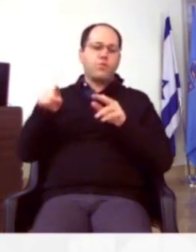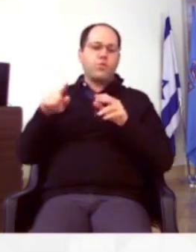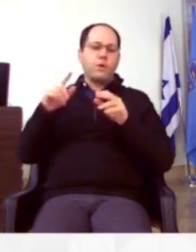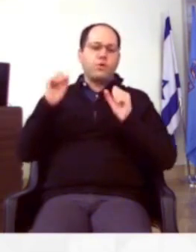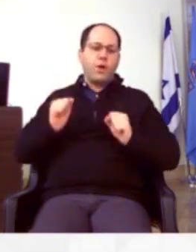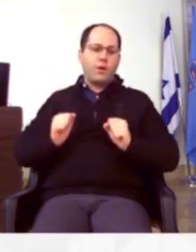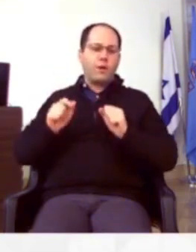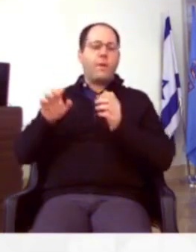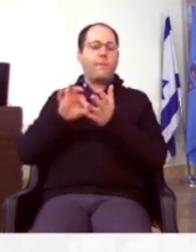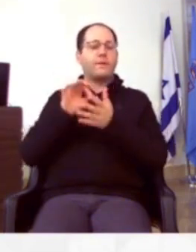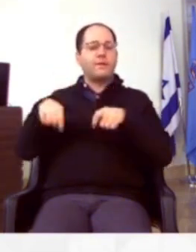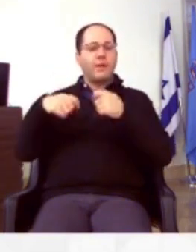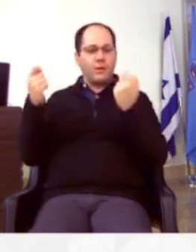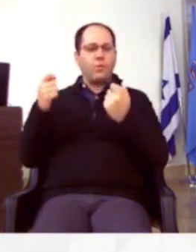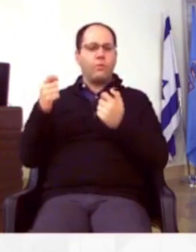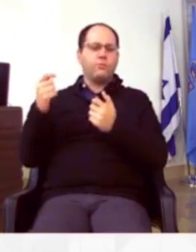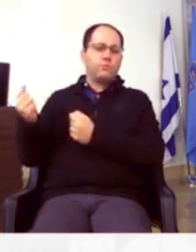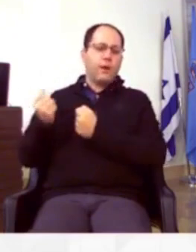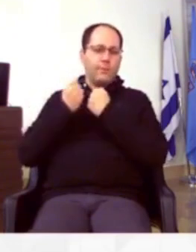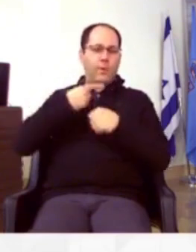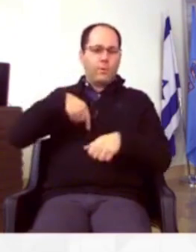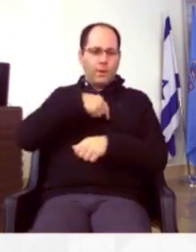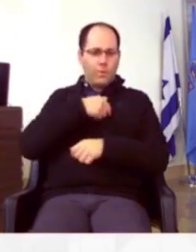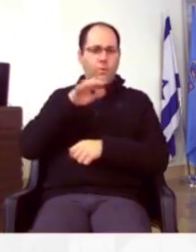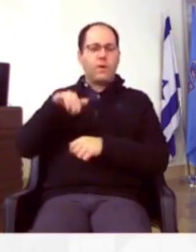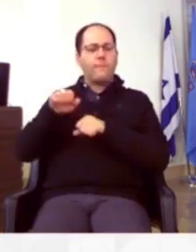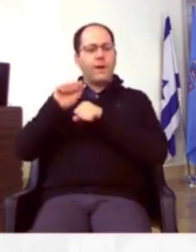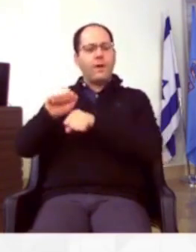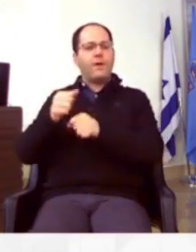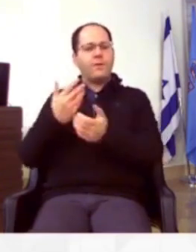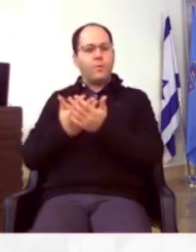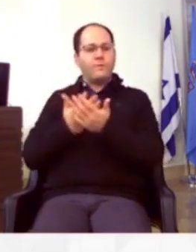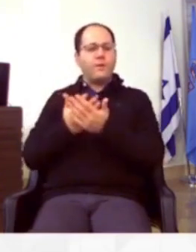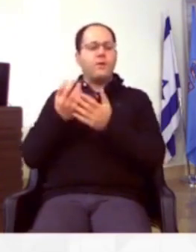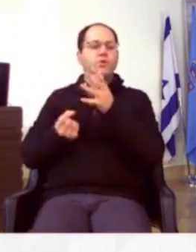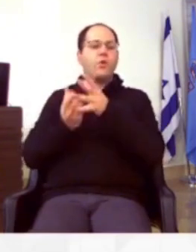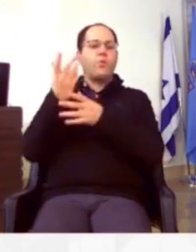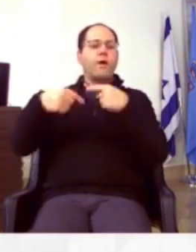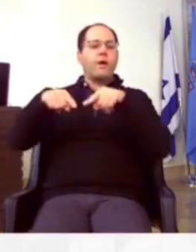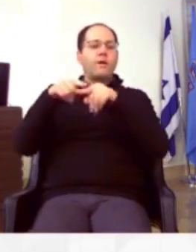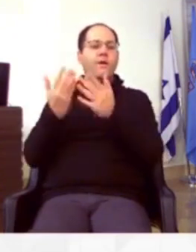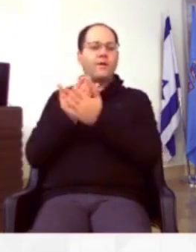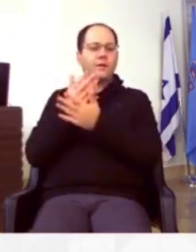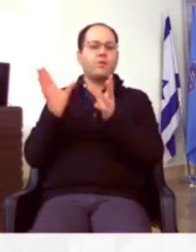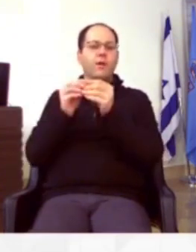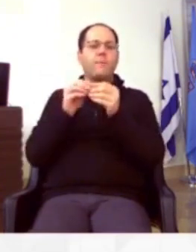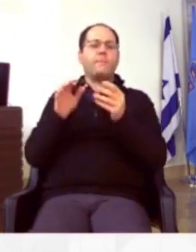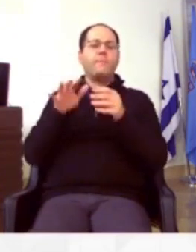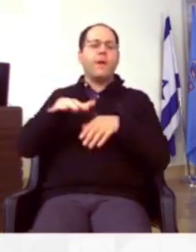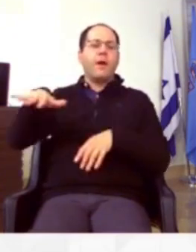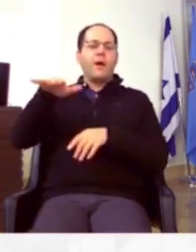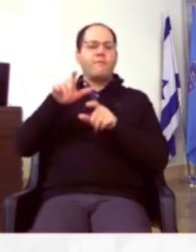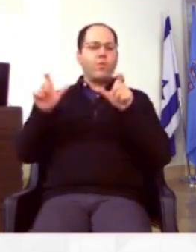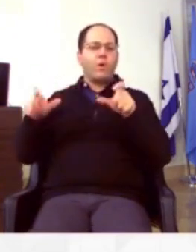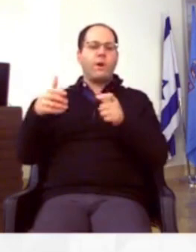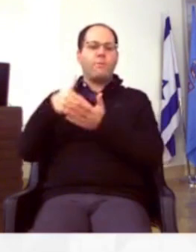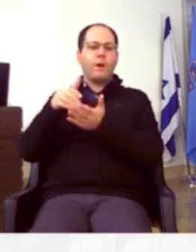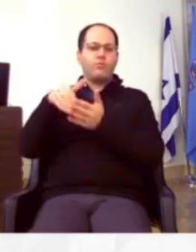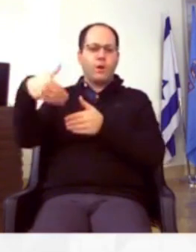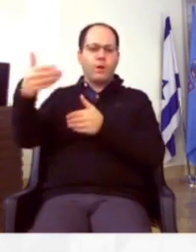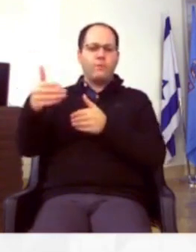בגלל שמשרד החינוך ברגע שהוא מגבה אותנו, גם מגבה את העובדה שיקום אגף חדש עם מרחבים מוגנים בהמשך.